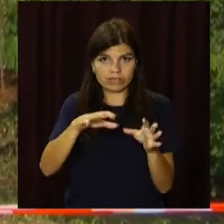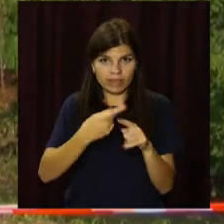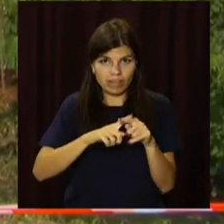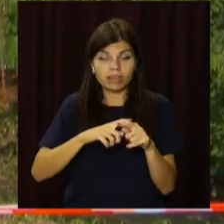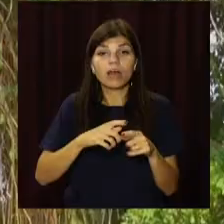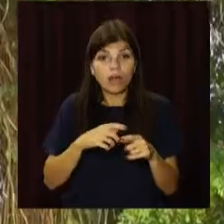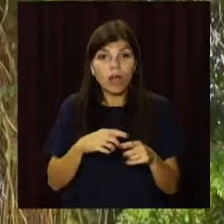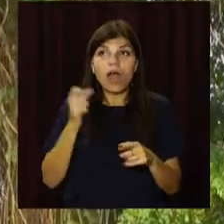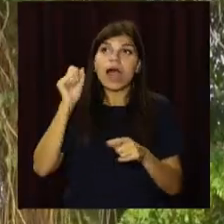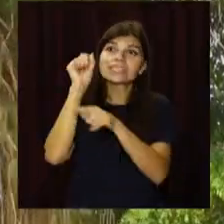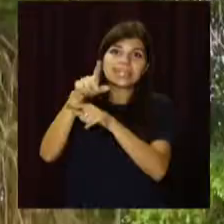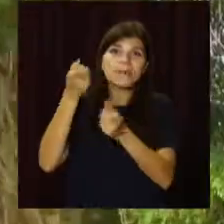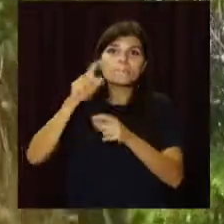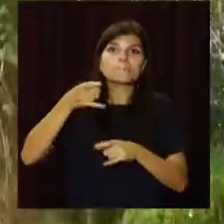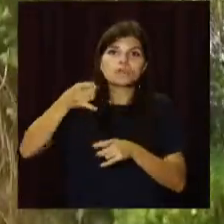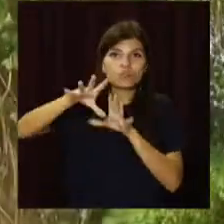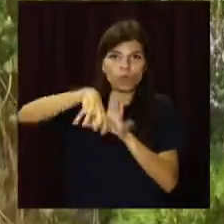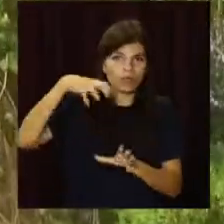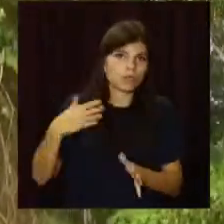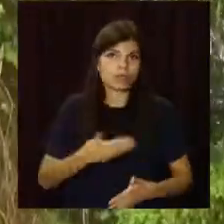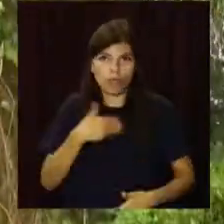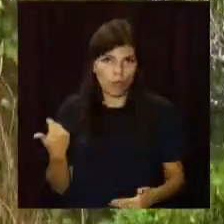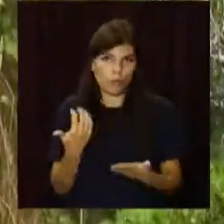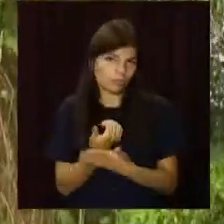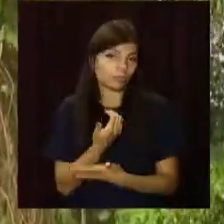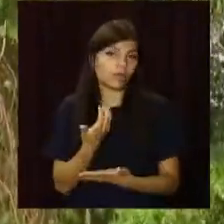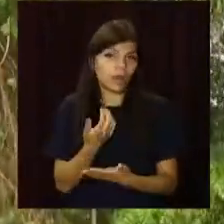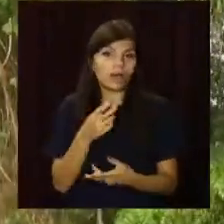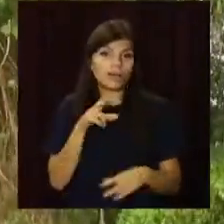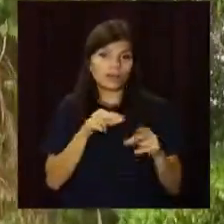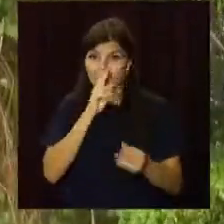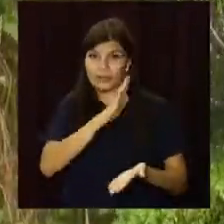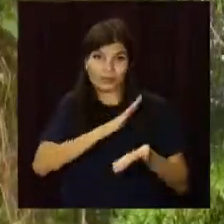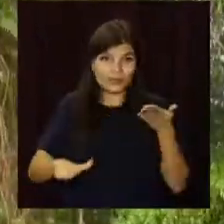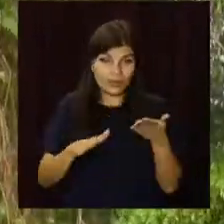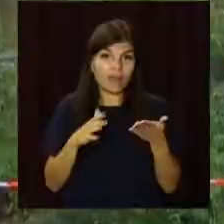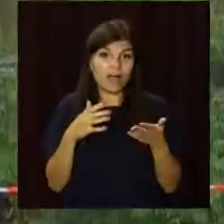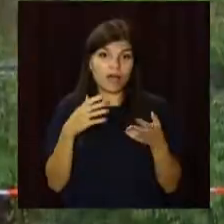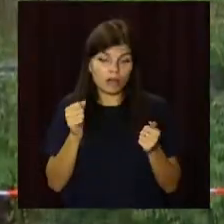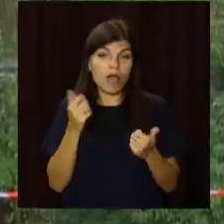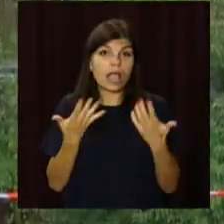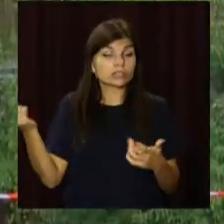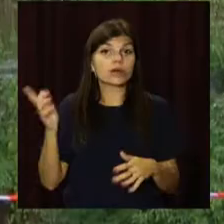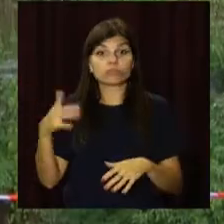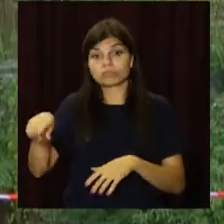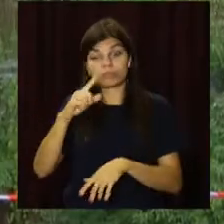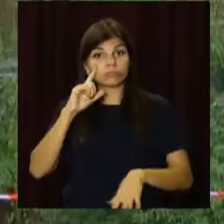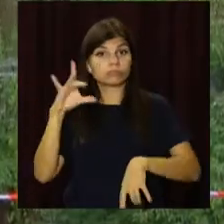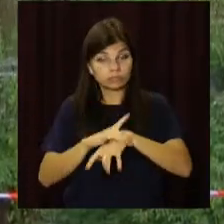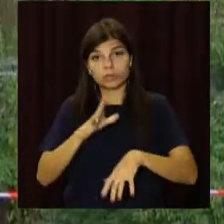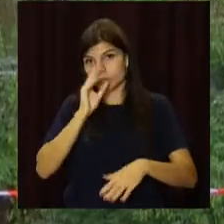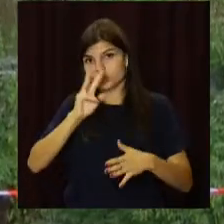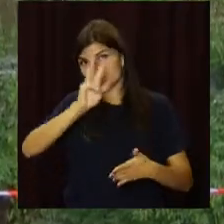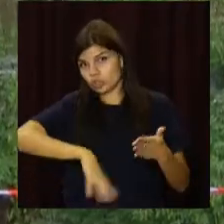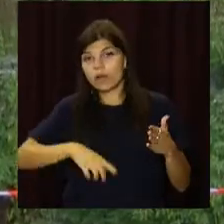розчистити 6 кілометрів Гнилокіш від Донецького шосей до того місця, де річка впадає в Дніпро. Роботи планують завершити до